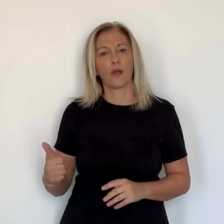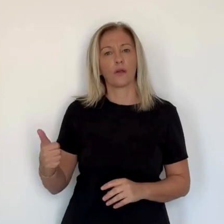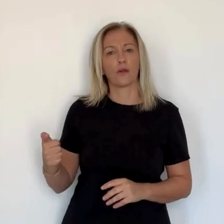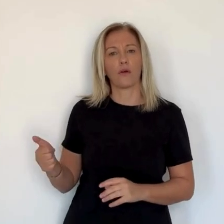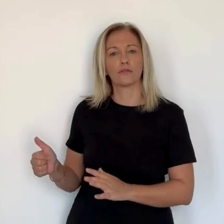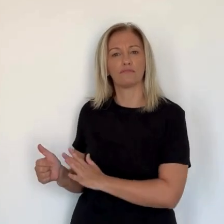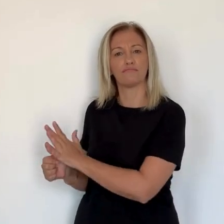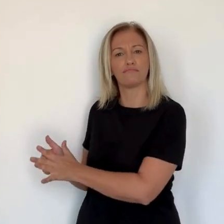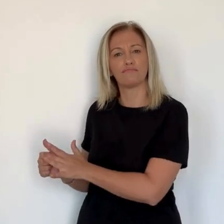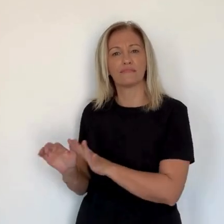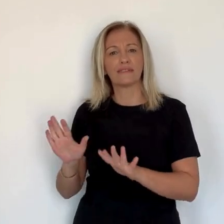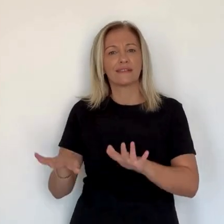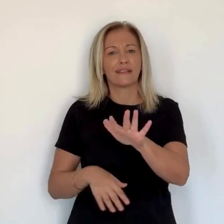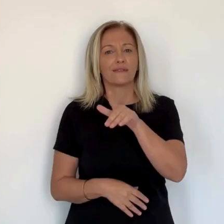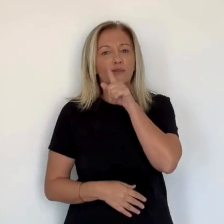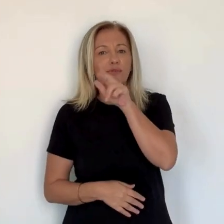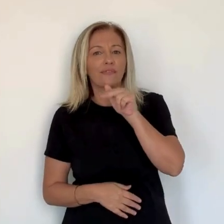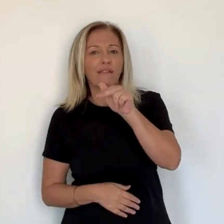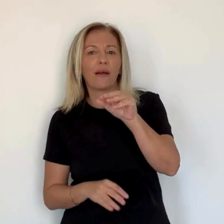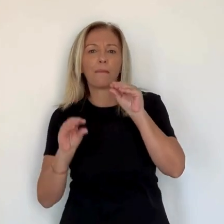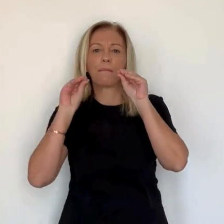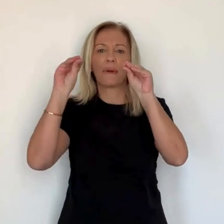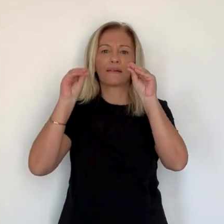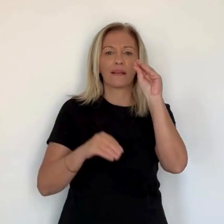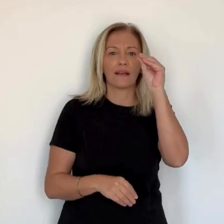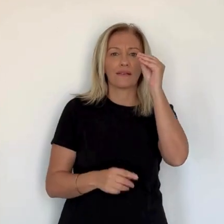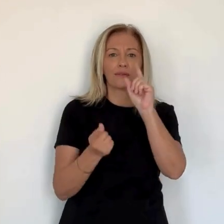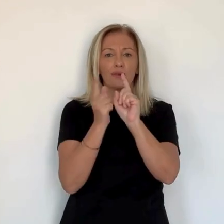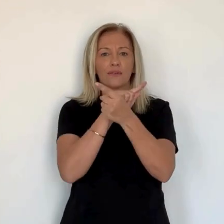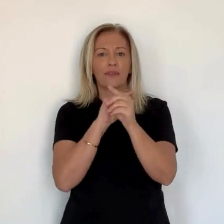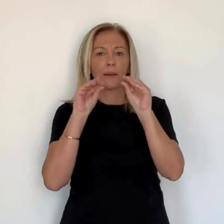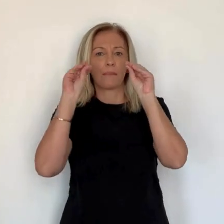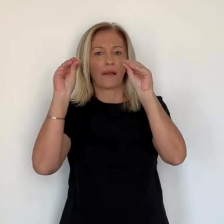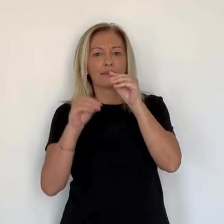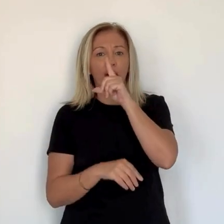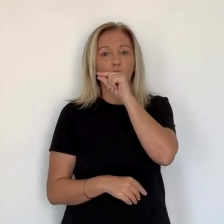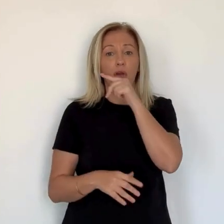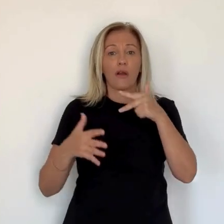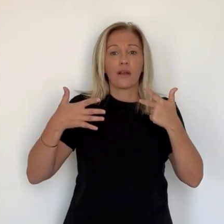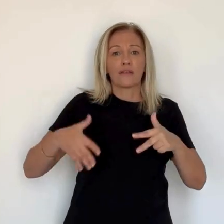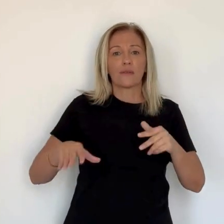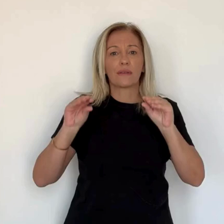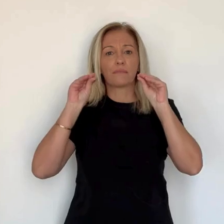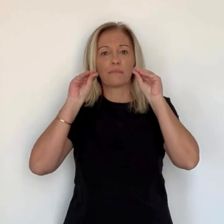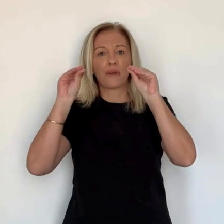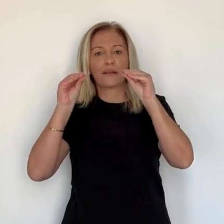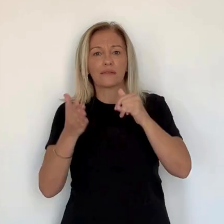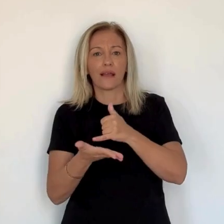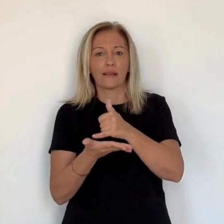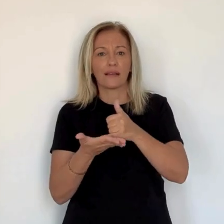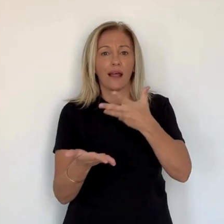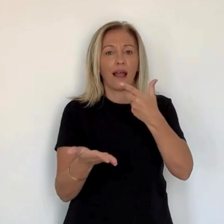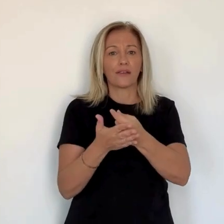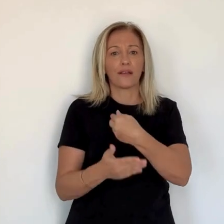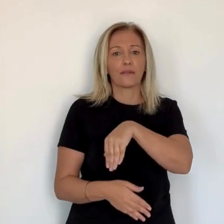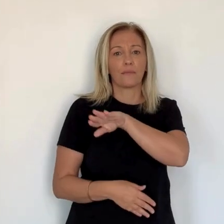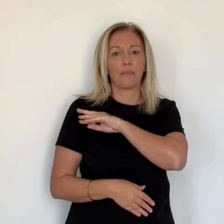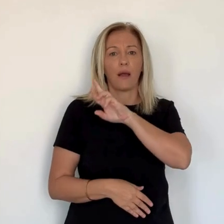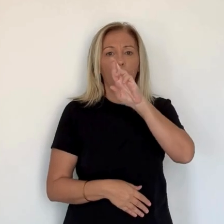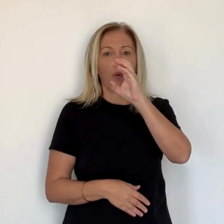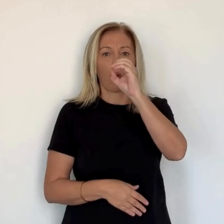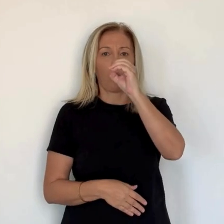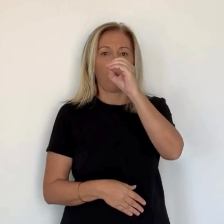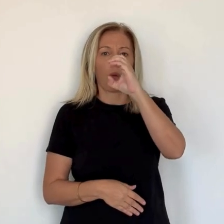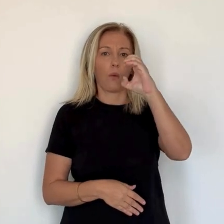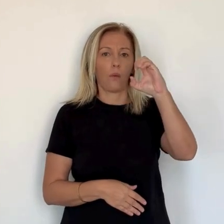Dans 15 jours, les enseignes Casino de Corse laisseront place à celles d'Auchan. Vous le savez, les 18 magasins de Lille ont été récemment rachetés par